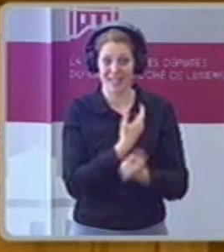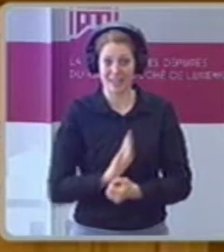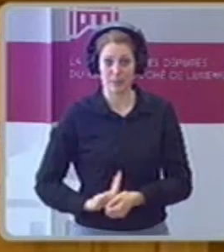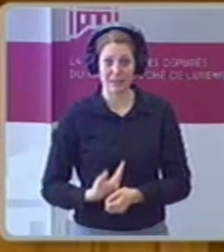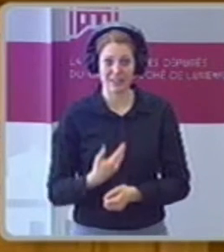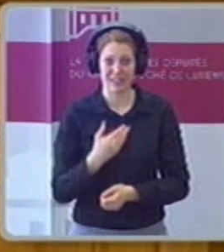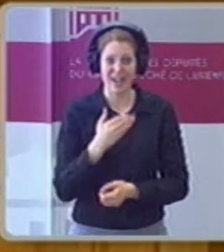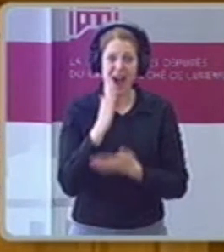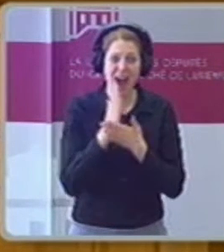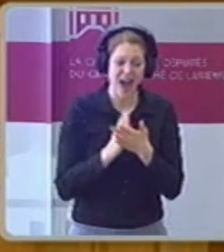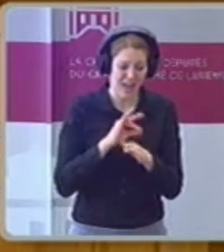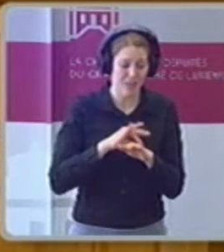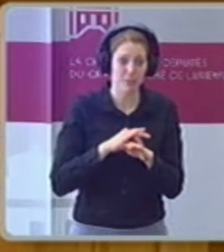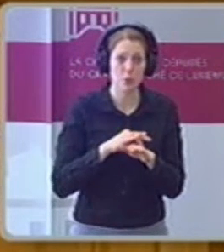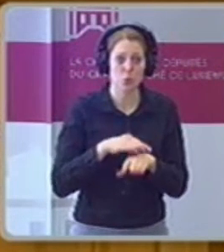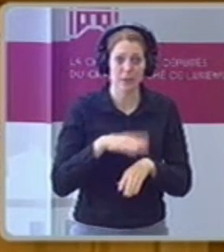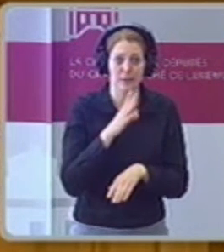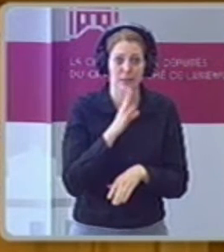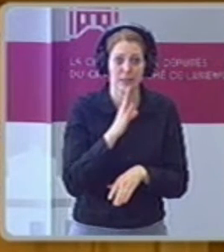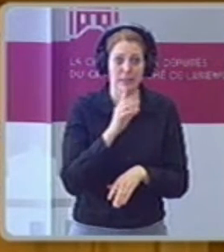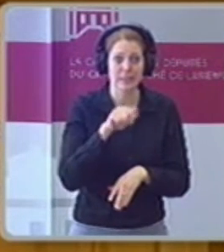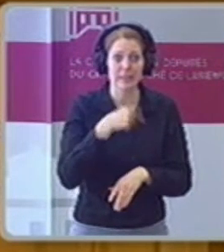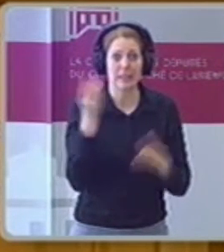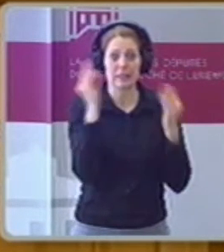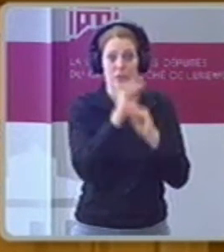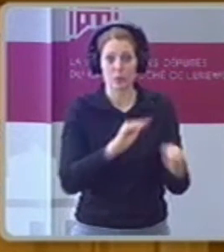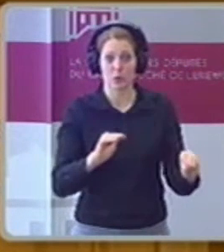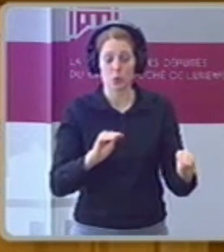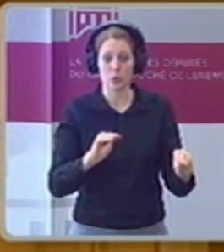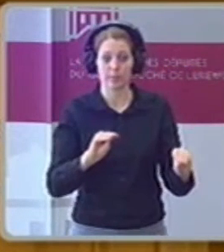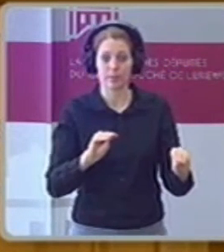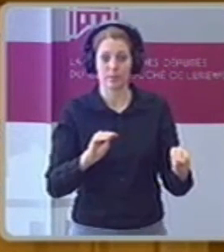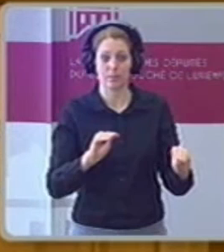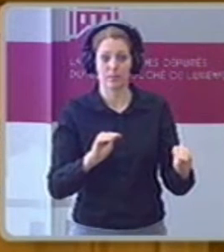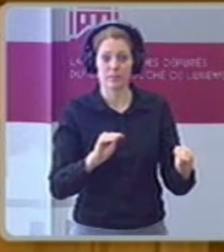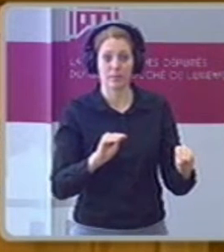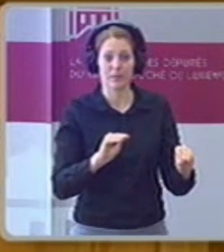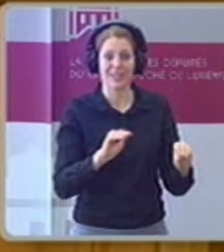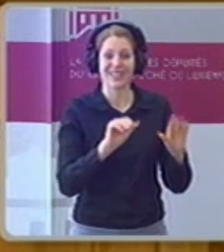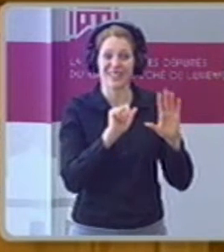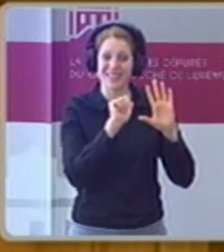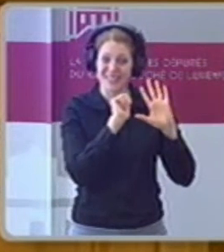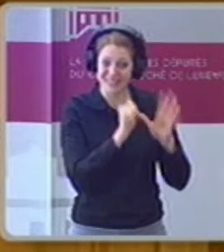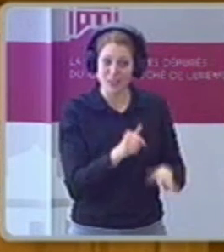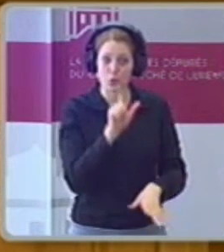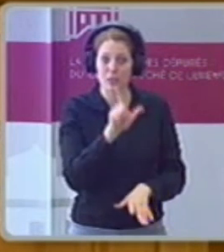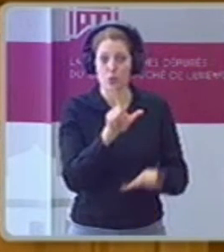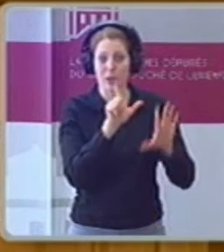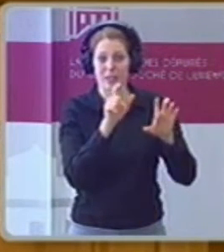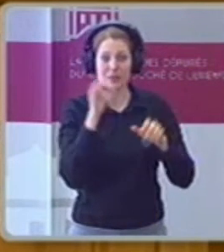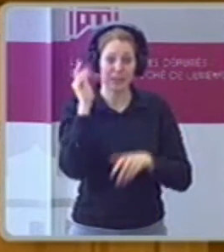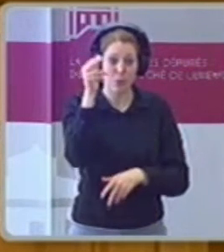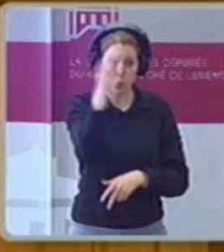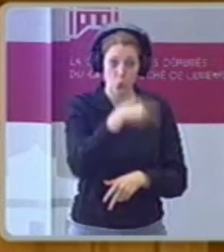leidet bei 672 Millionen Euro. Wir haben also zu jahren 672 Millionen mehr